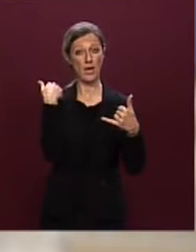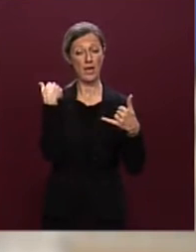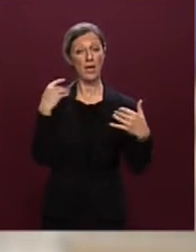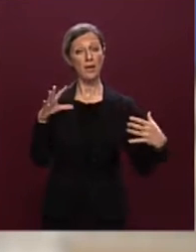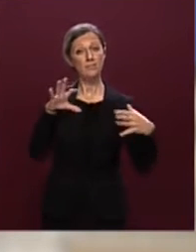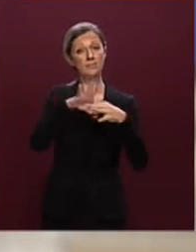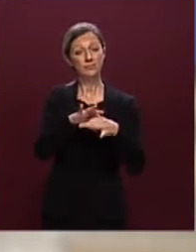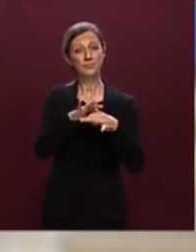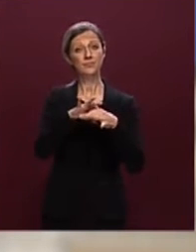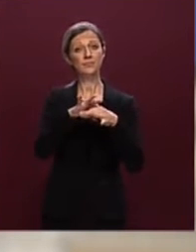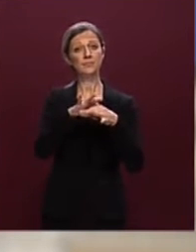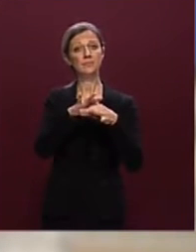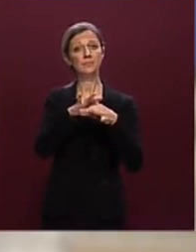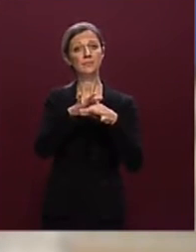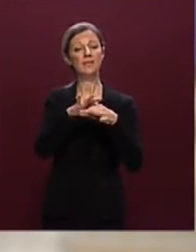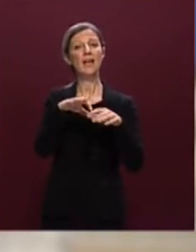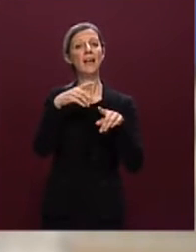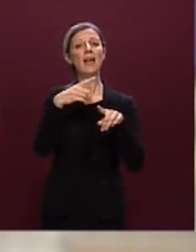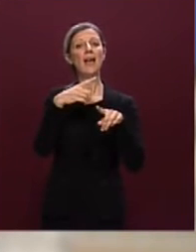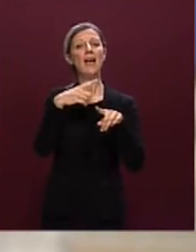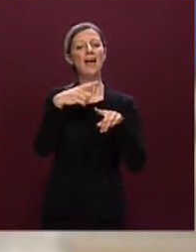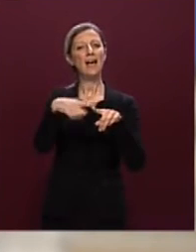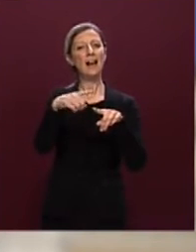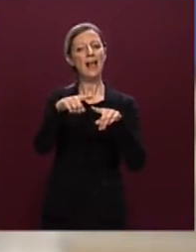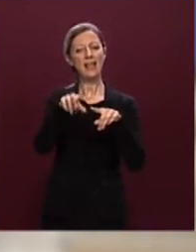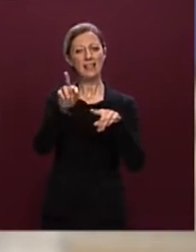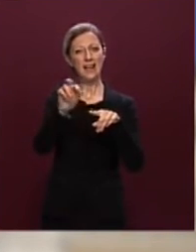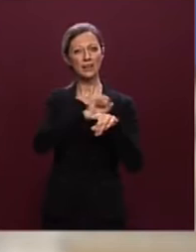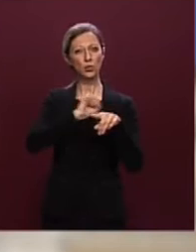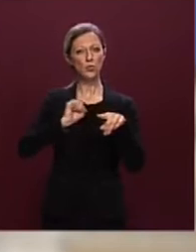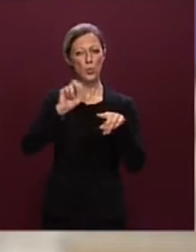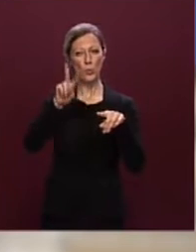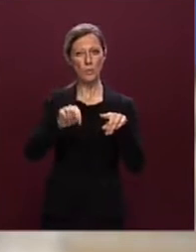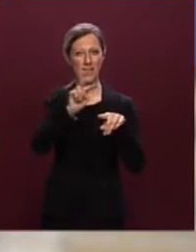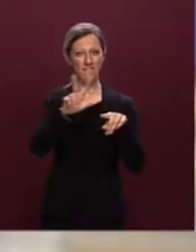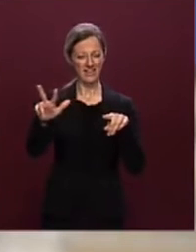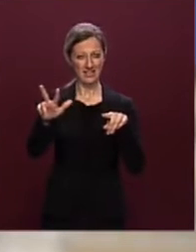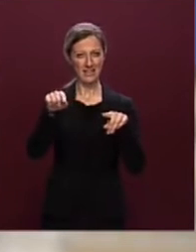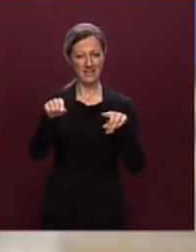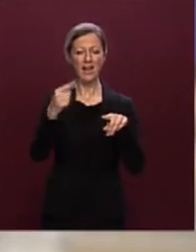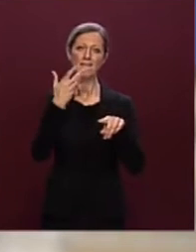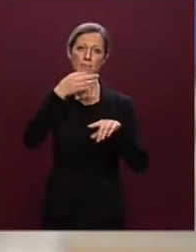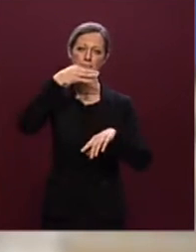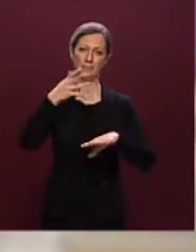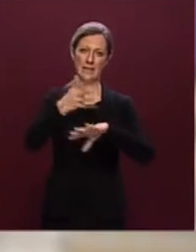raggiungimento della rata al 30 giugno del 2023, e